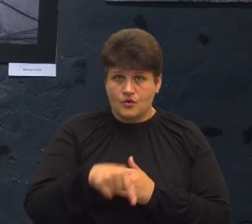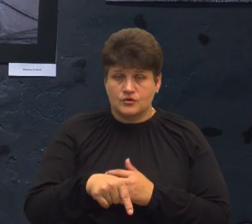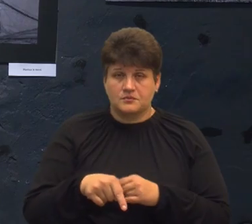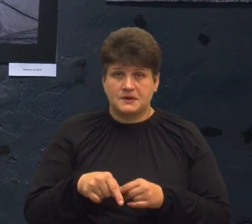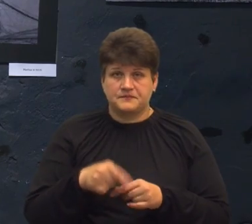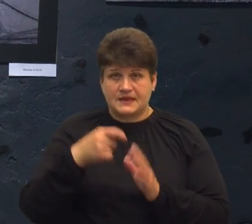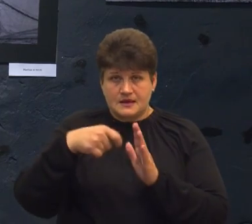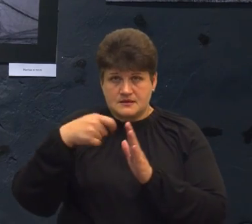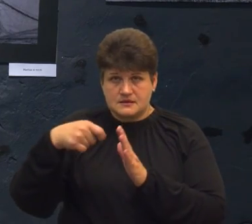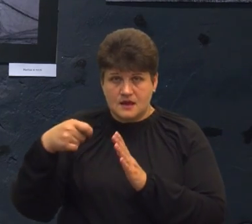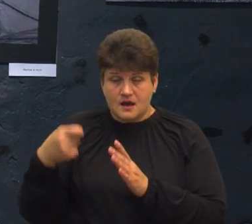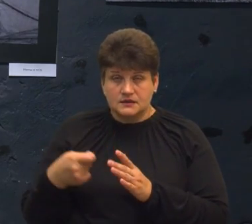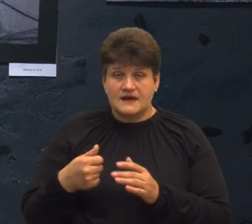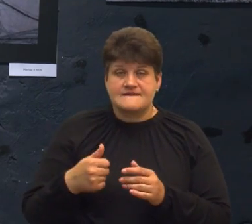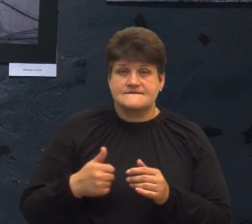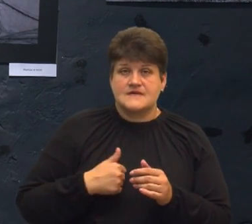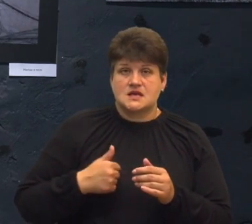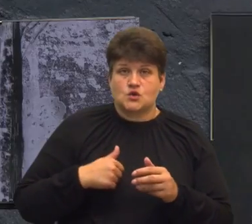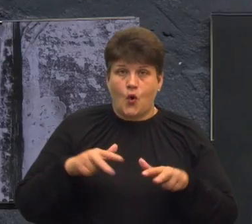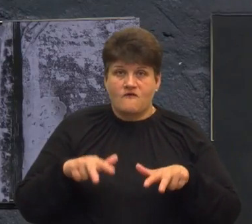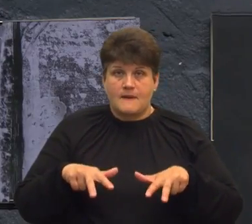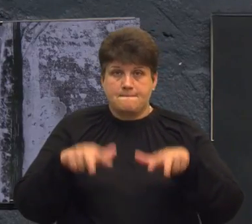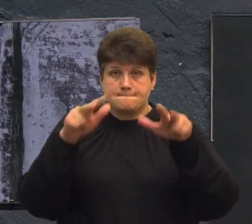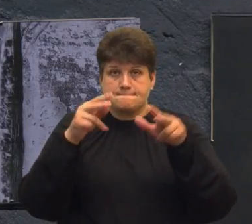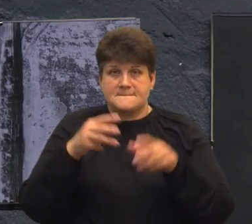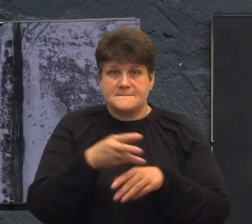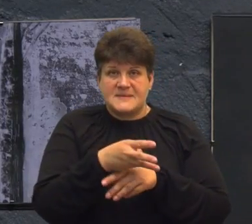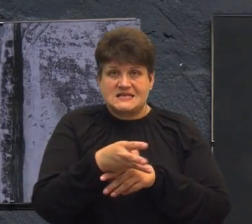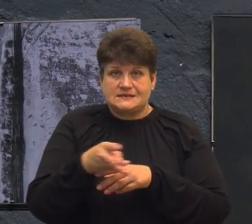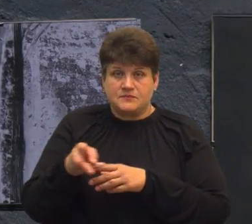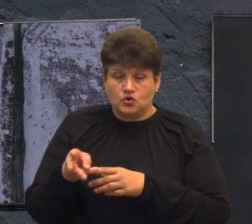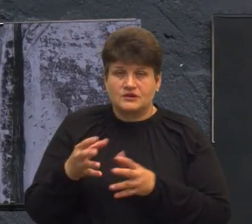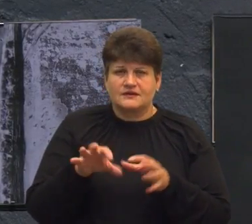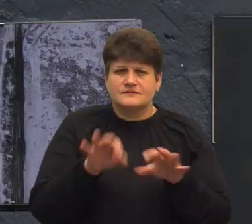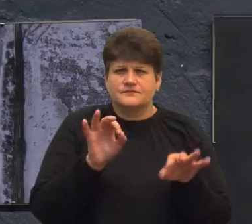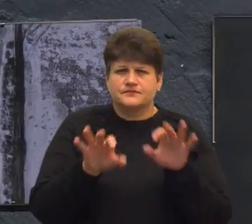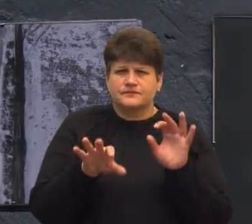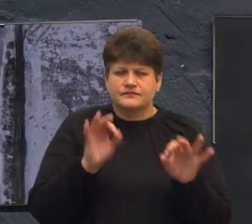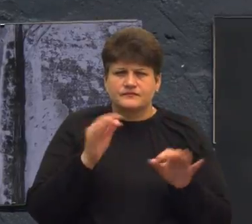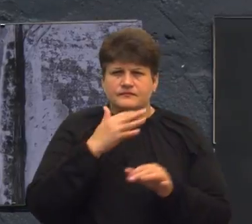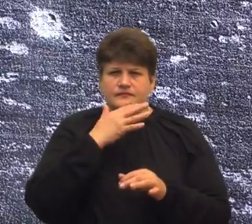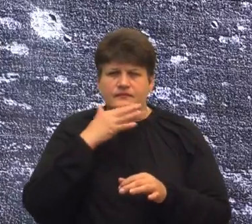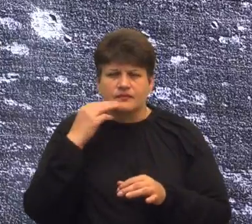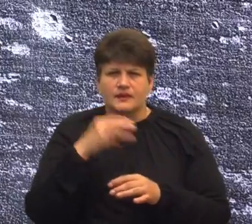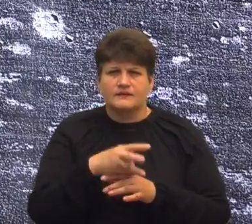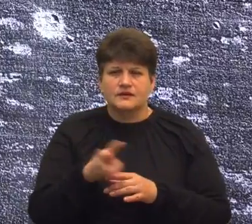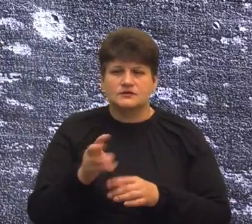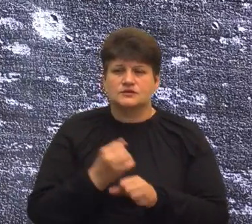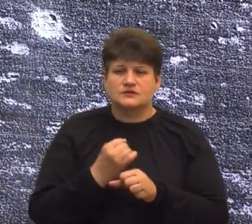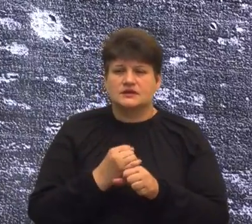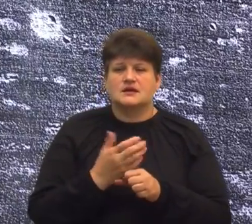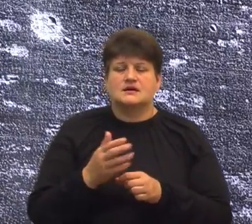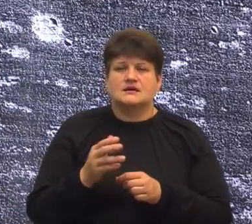розповів чоловік. Каже, фото, які увійшли до експозиції, вибирав з-поміж тисячі годин відео від знятих на квадрокоптери від